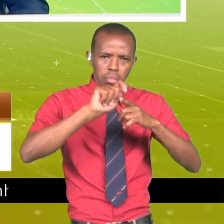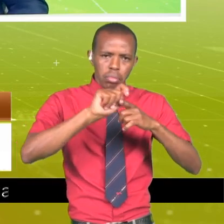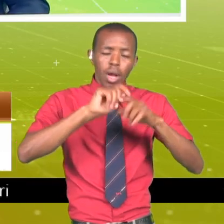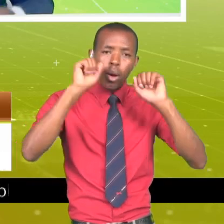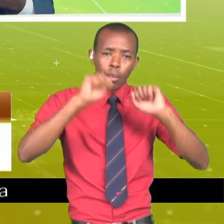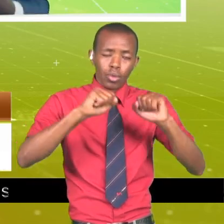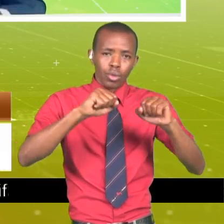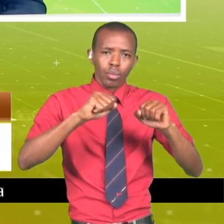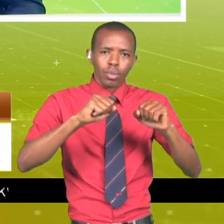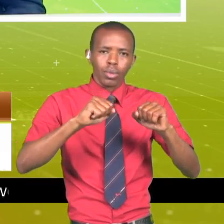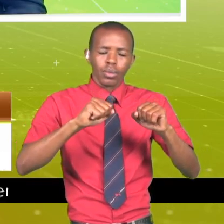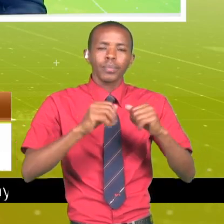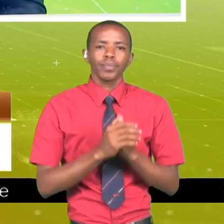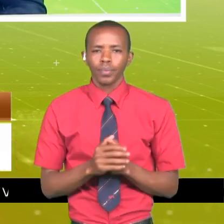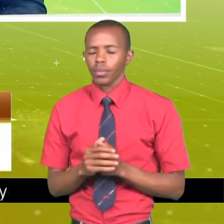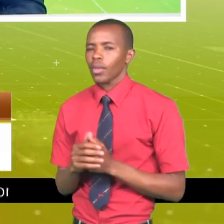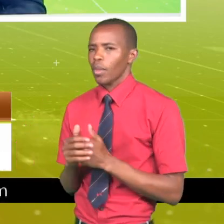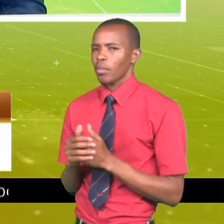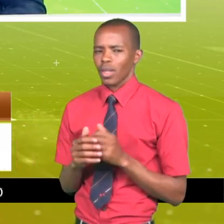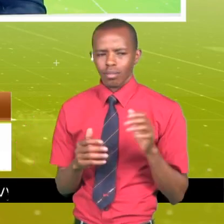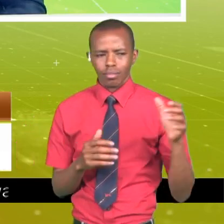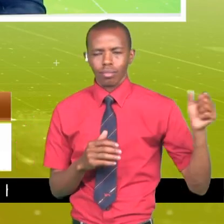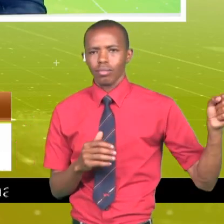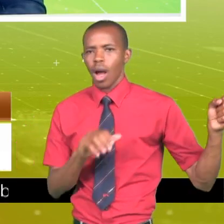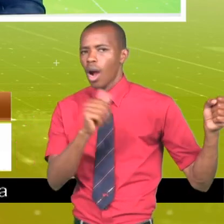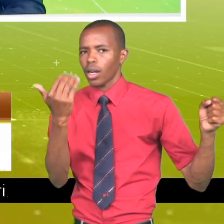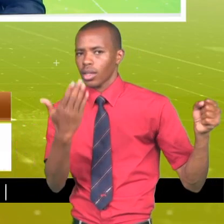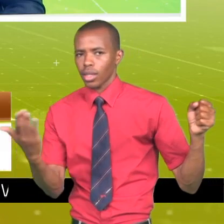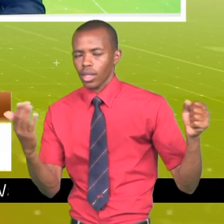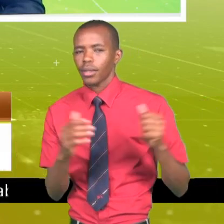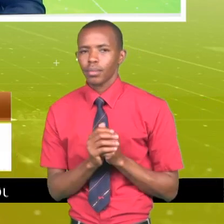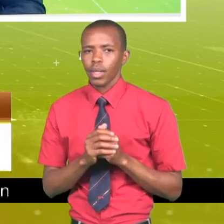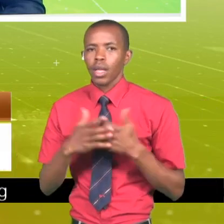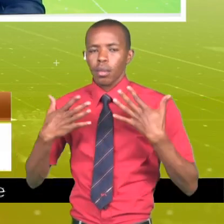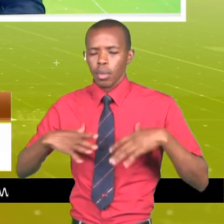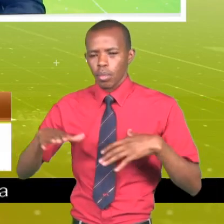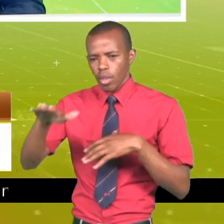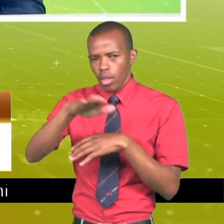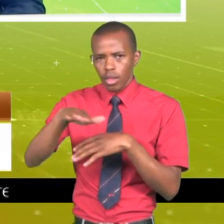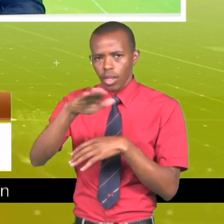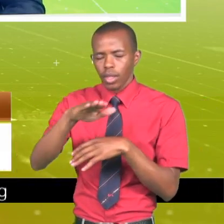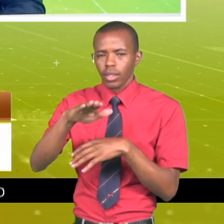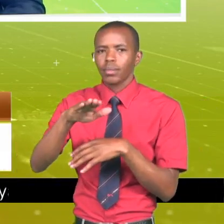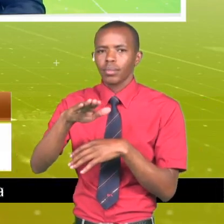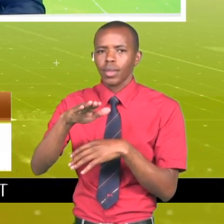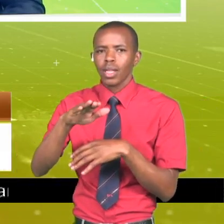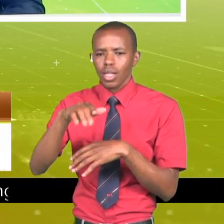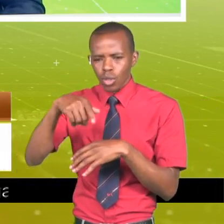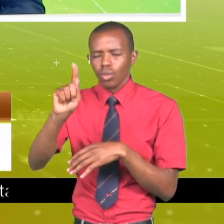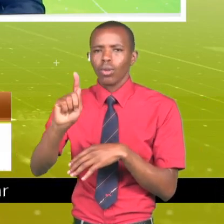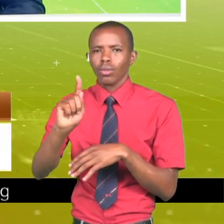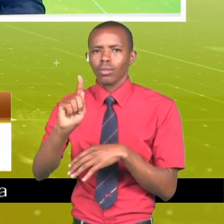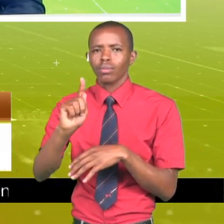kujie. Na mwishimua pengine ni kukateka ulikidogo. Jambo lingine ambalo wakaaji wa igembe kusini ambayo mejitokeza